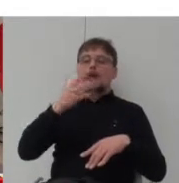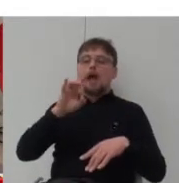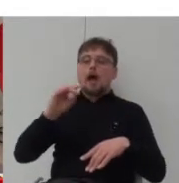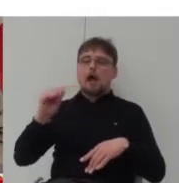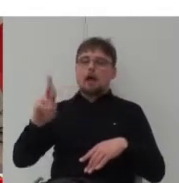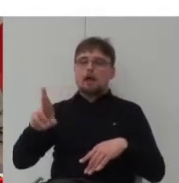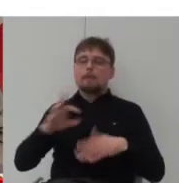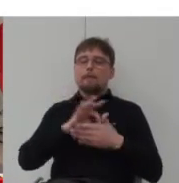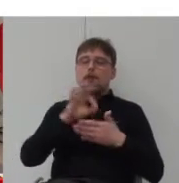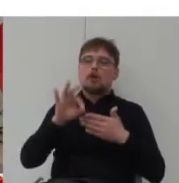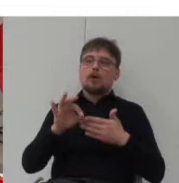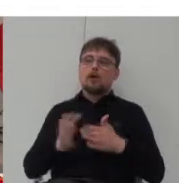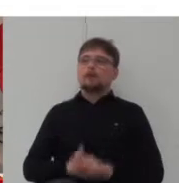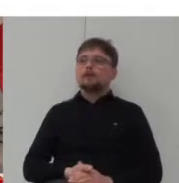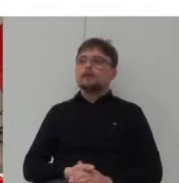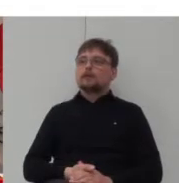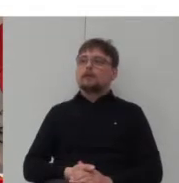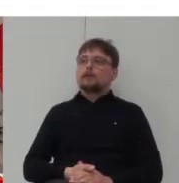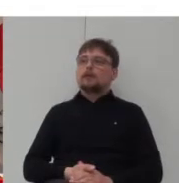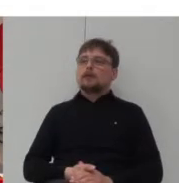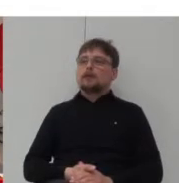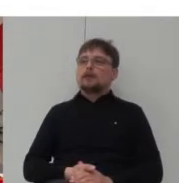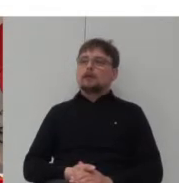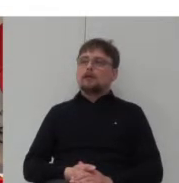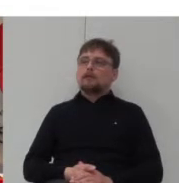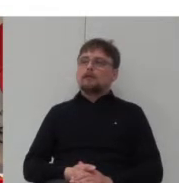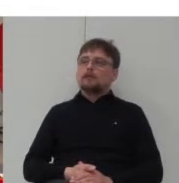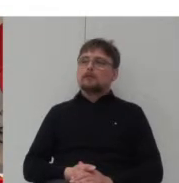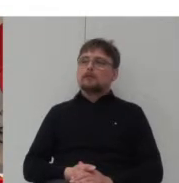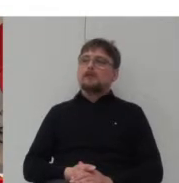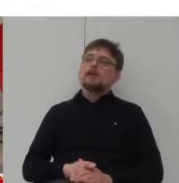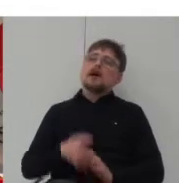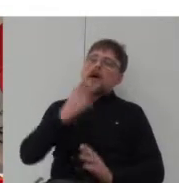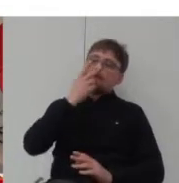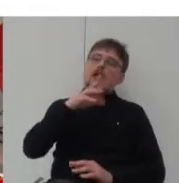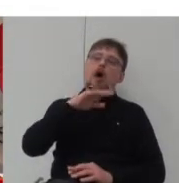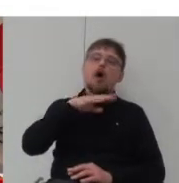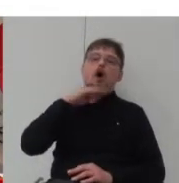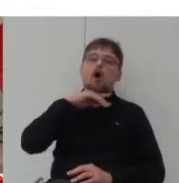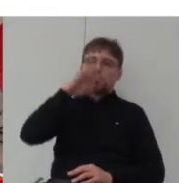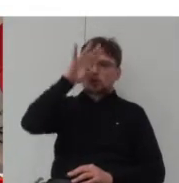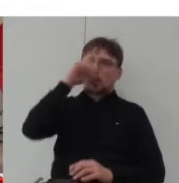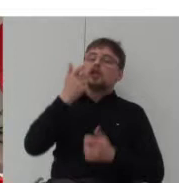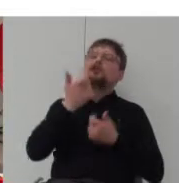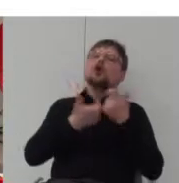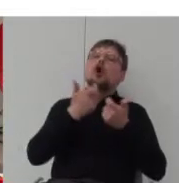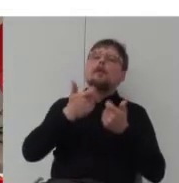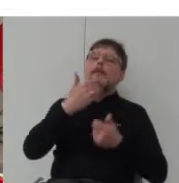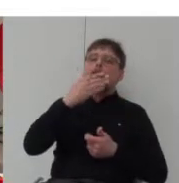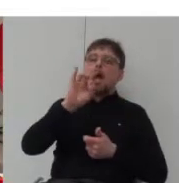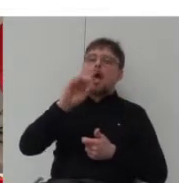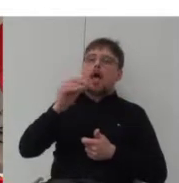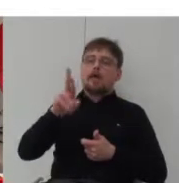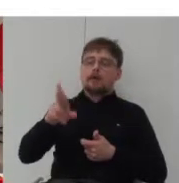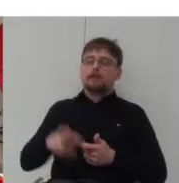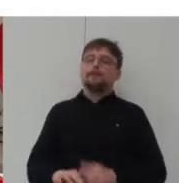to co jest na szaro to czym zazwyczaj się zajmuje firma budowlana przejmował jej obowiązki